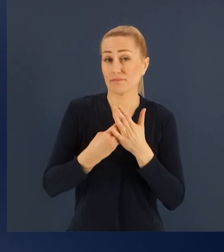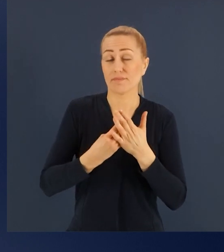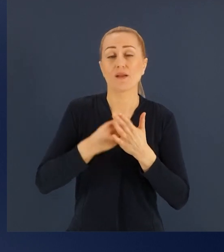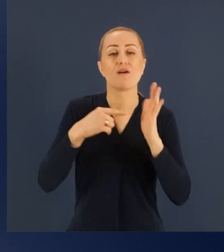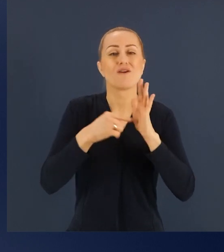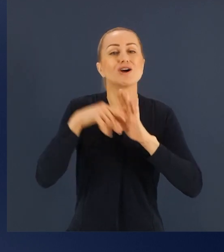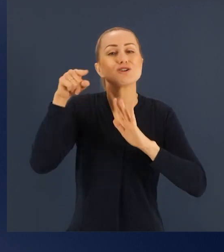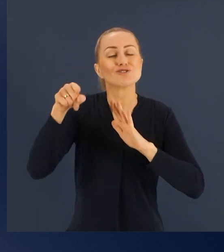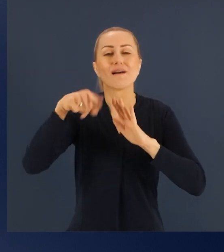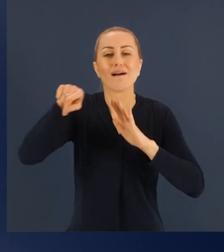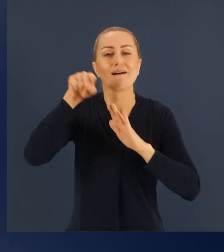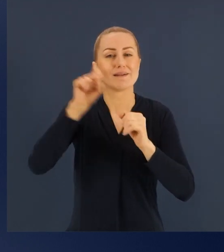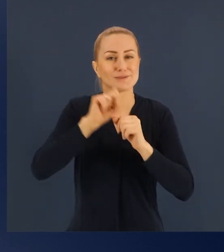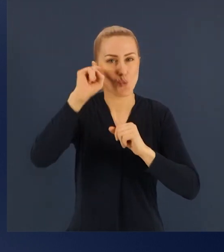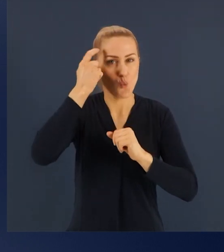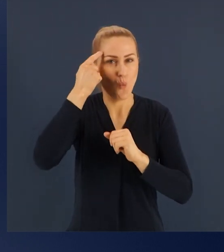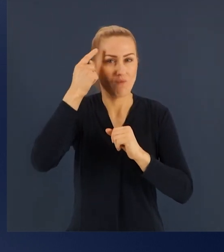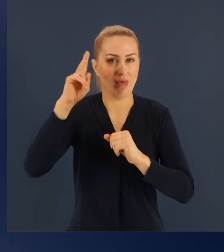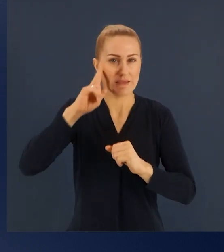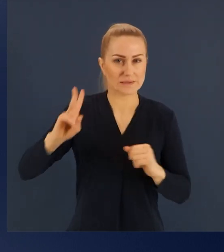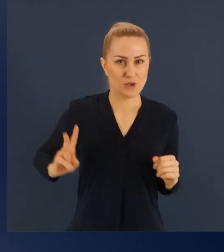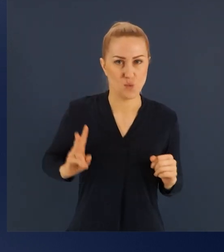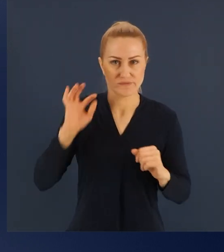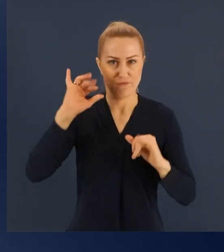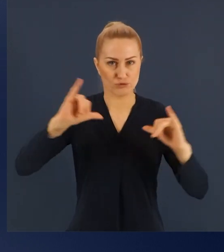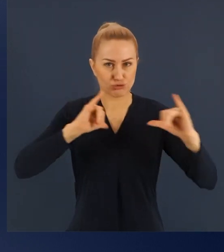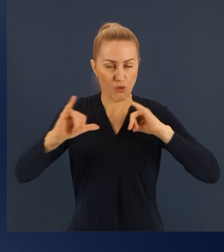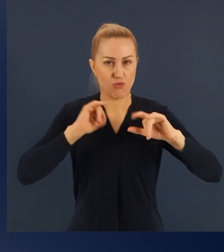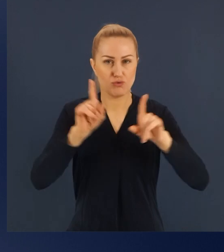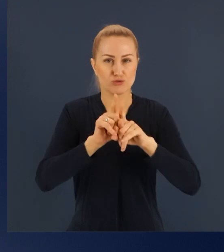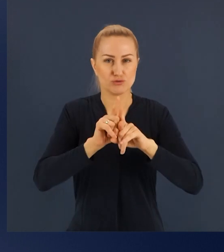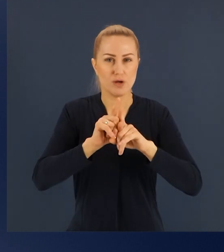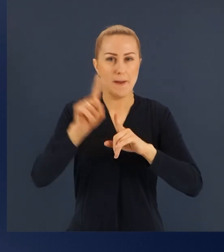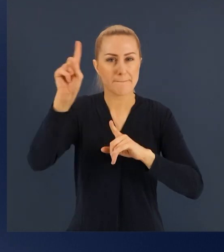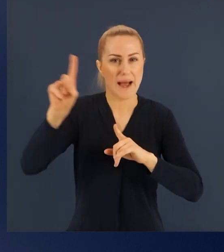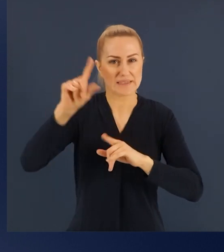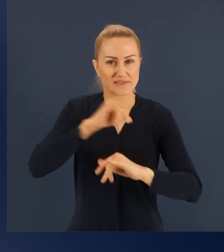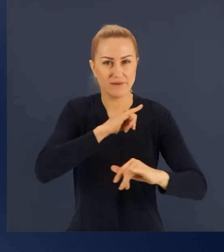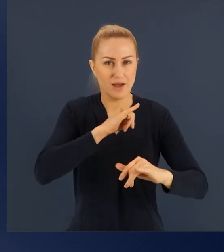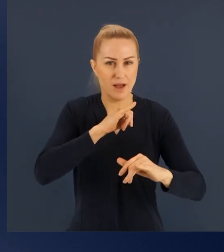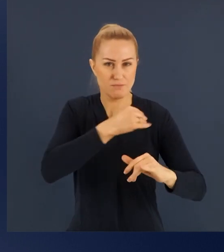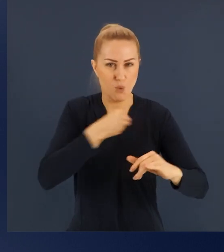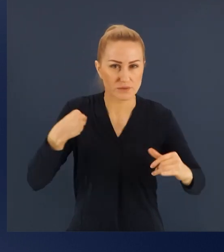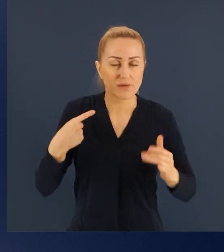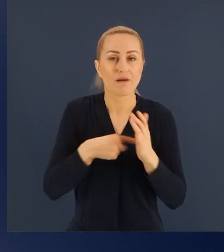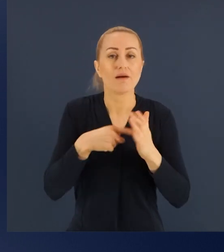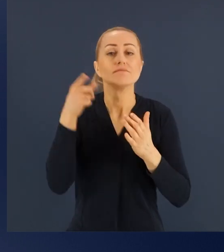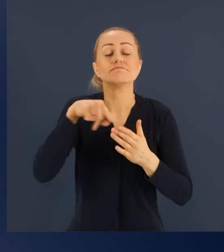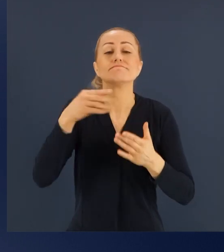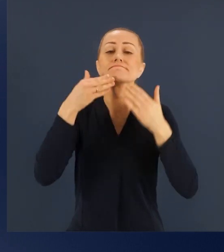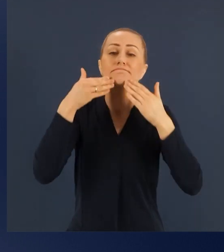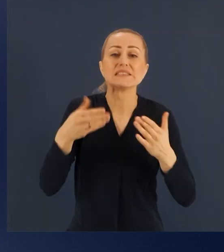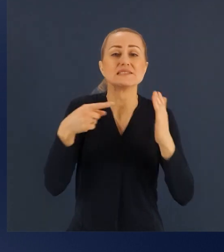państwa, które za tą właśnie kwestię wsparcia przedsiębiorców i od tej strony walki z pandemią